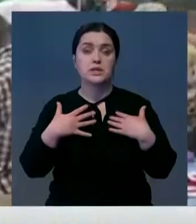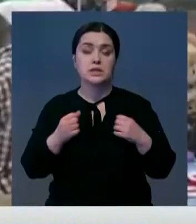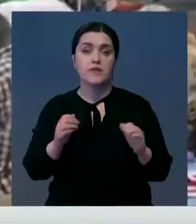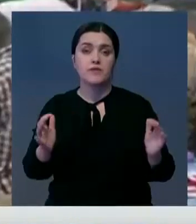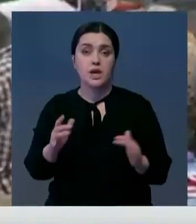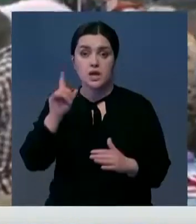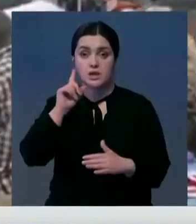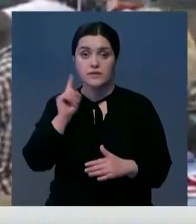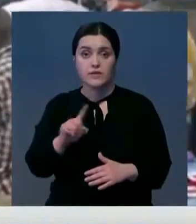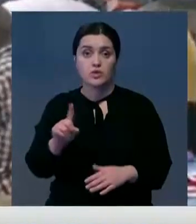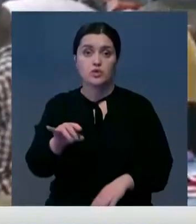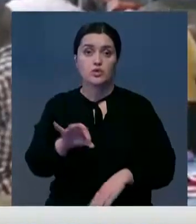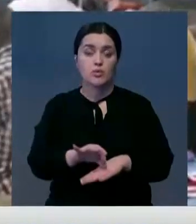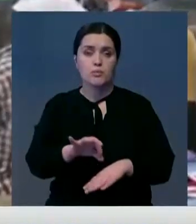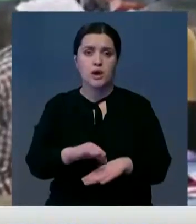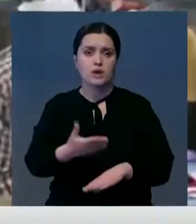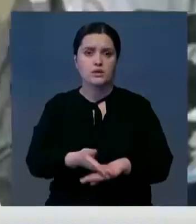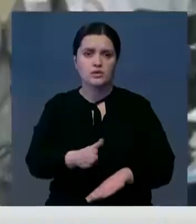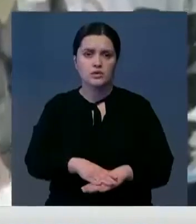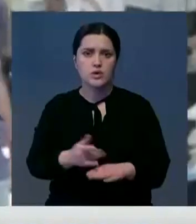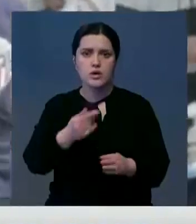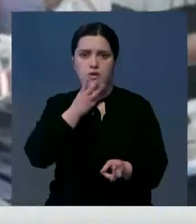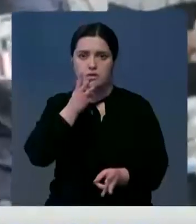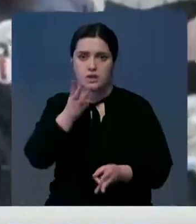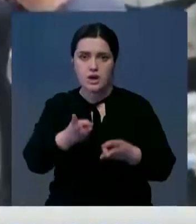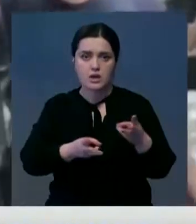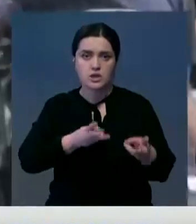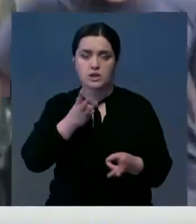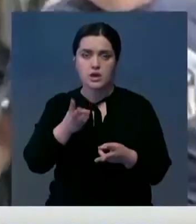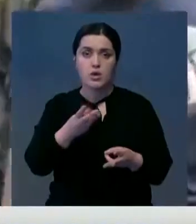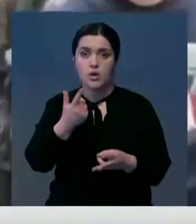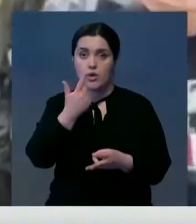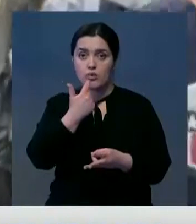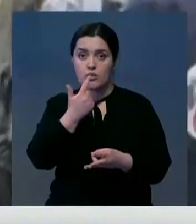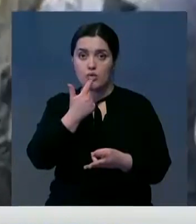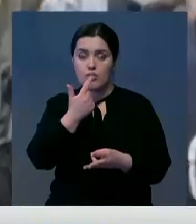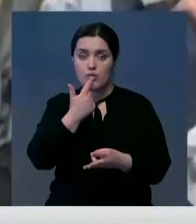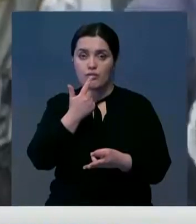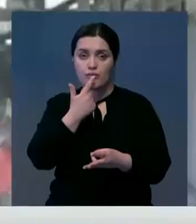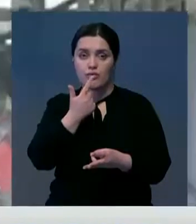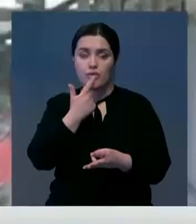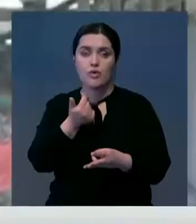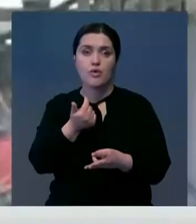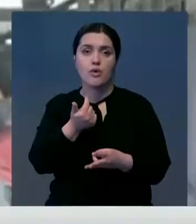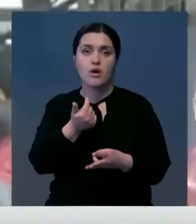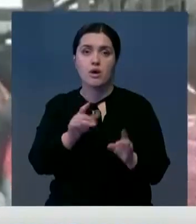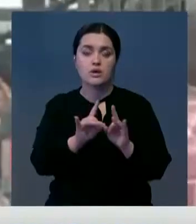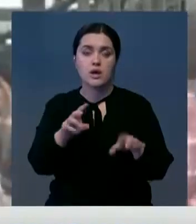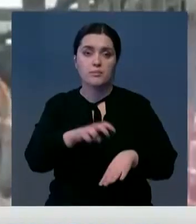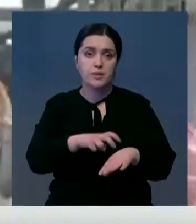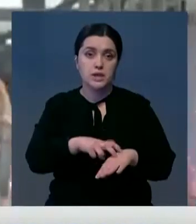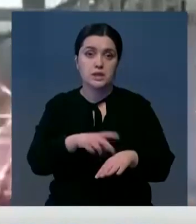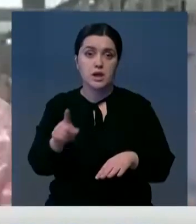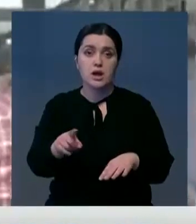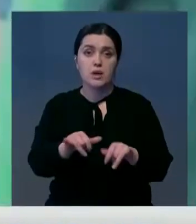здравоохранения страны. Известно, что у болезни тяжелые симптомы – тошнота и рвота кровью. По информации медиков, вспышка